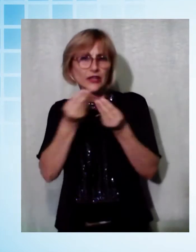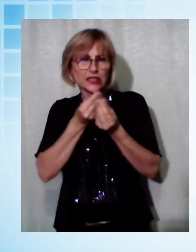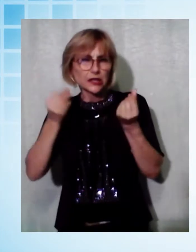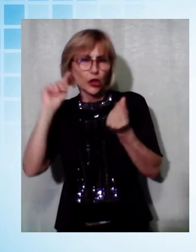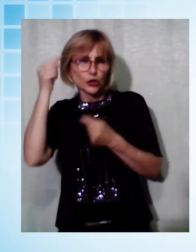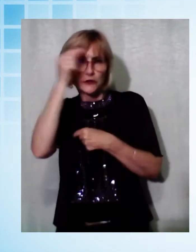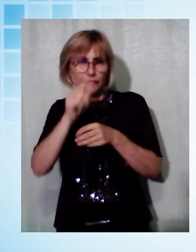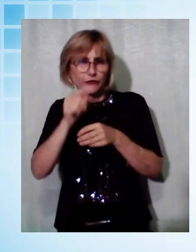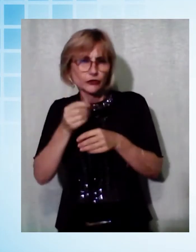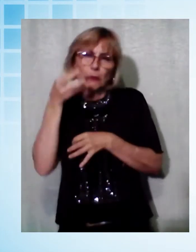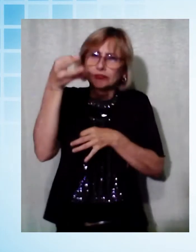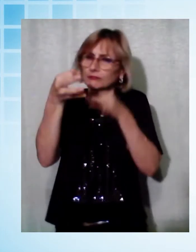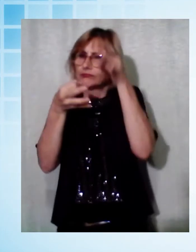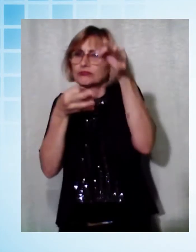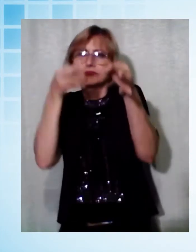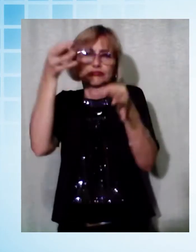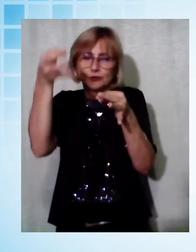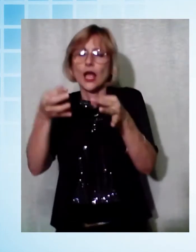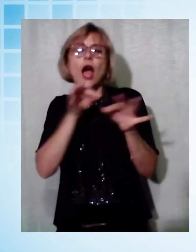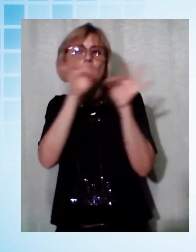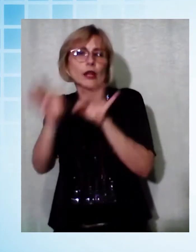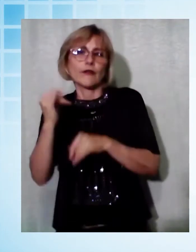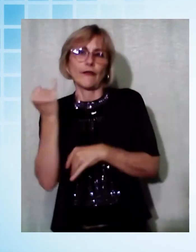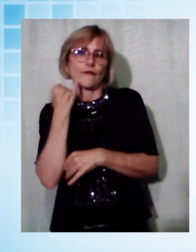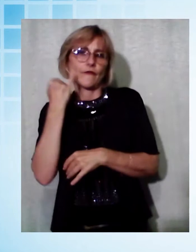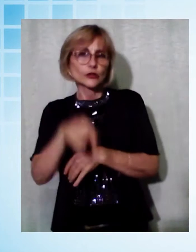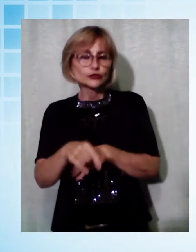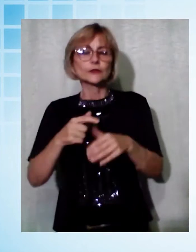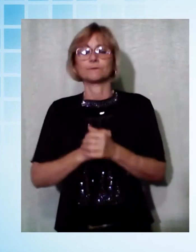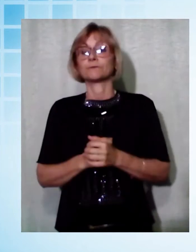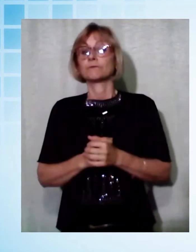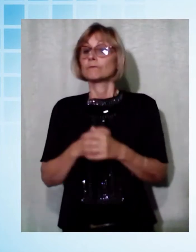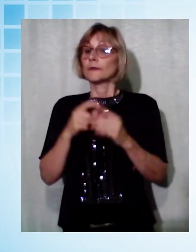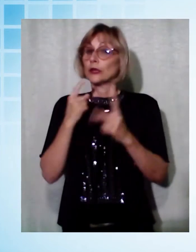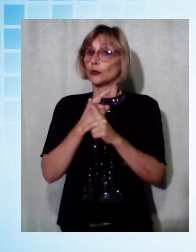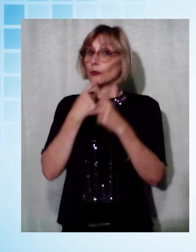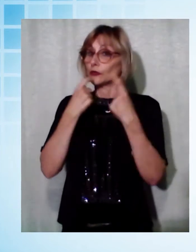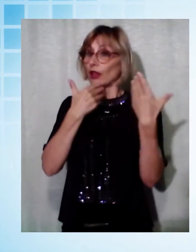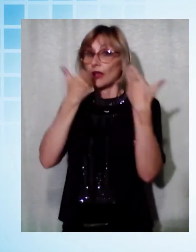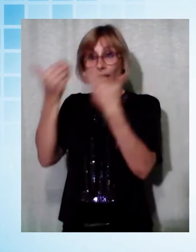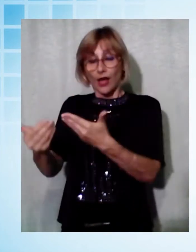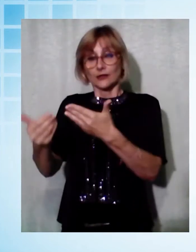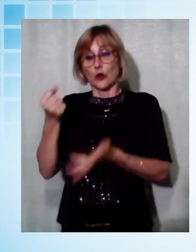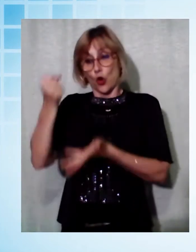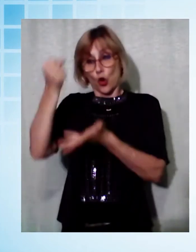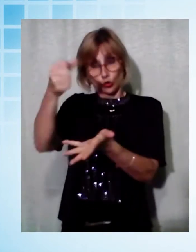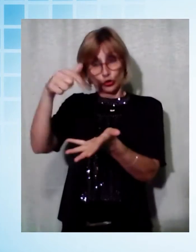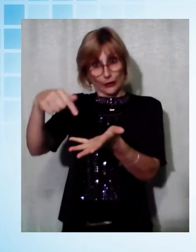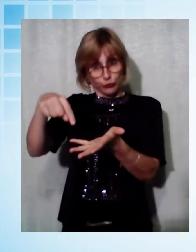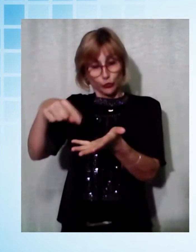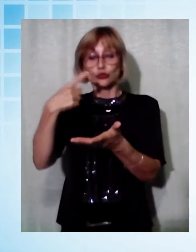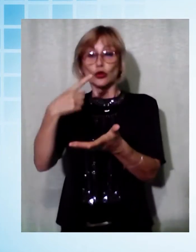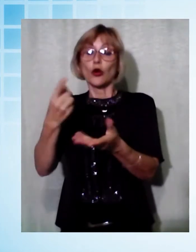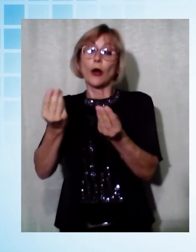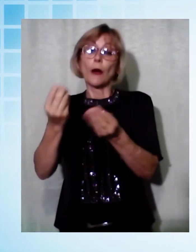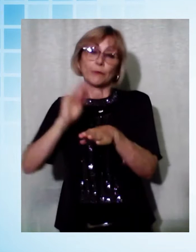acquistato a breve un SUV, un mezzo per la protezione civile che ci permetterà di essere ancora più efficienti, preparati,